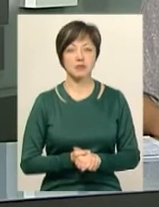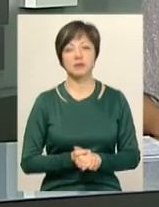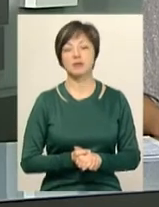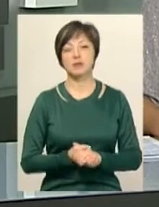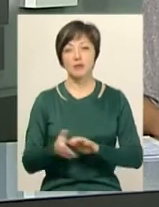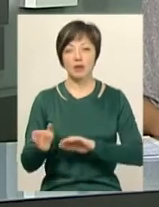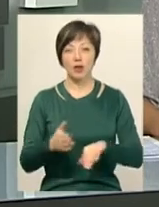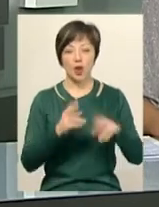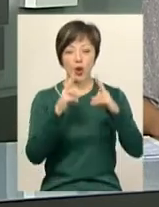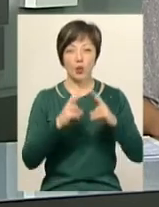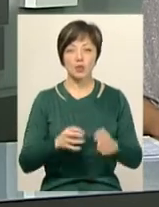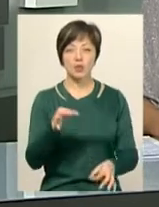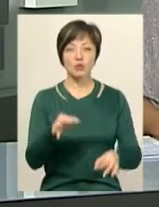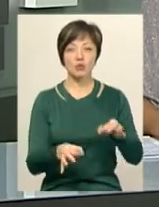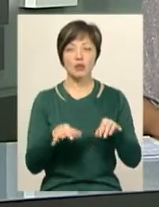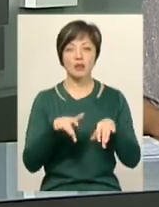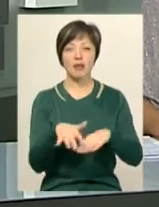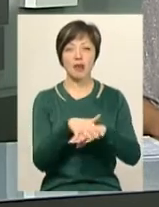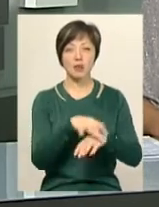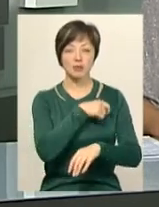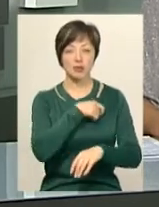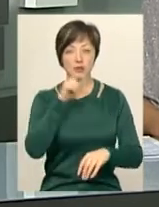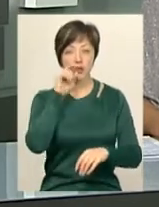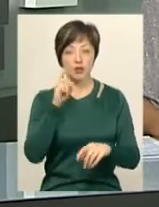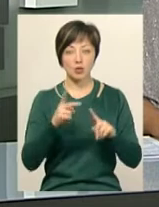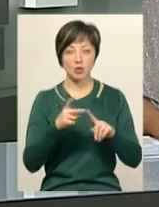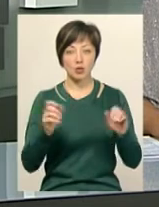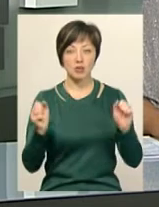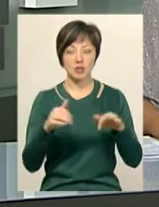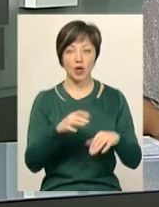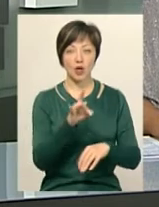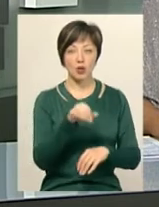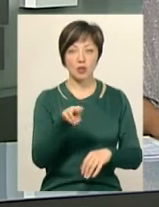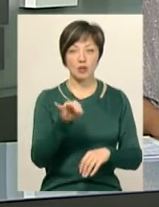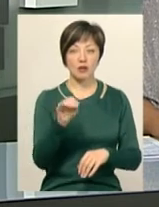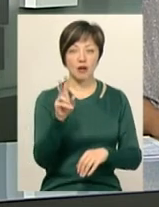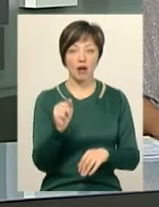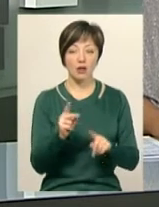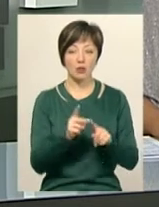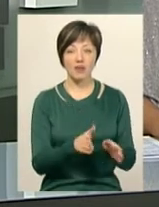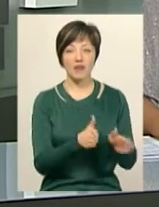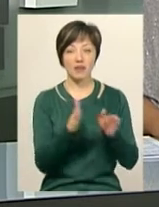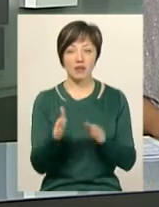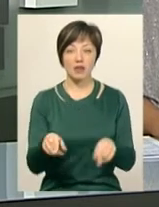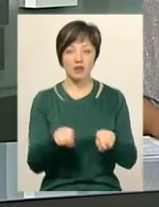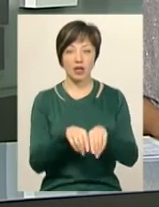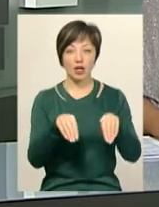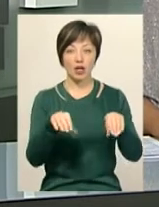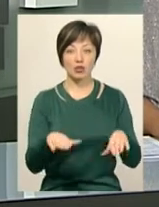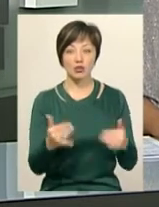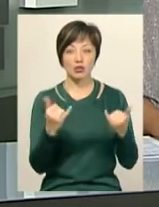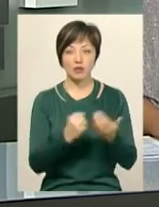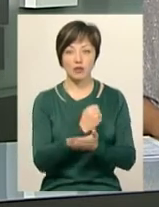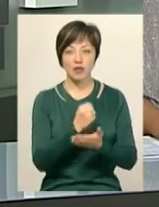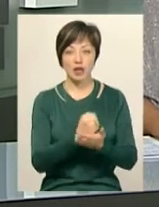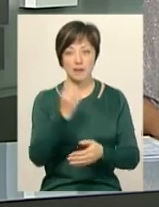Розгляд судової справи народного депутата України другого скликання Івана Рудика вдруге відклали. Таке рішення сьогодні ухвалив